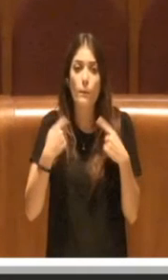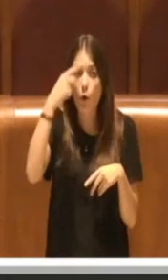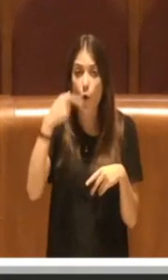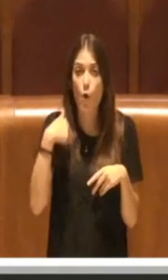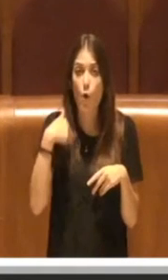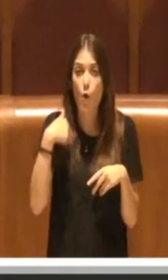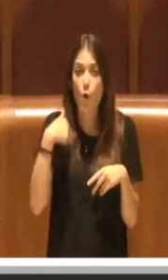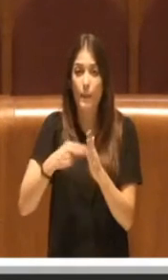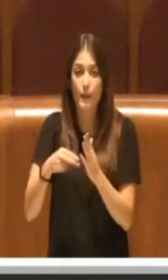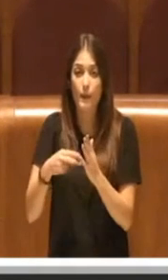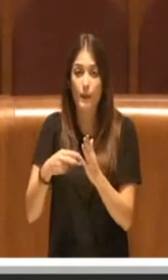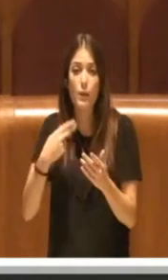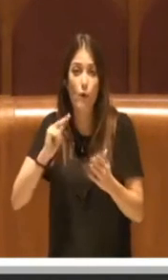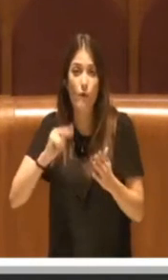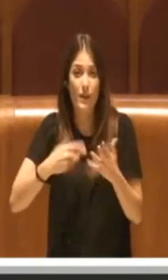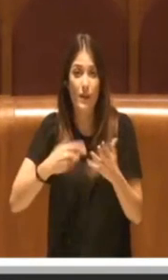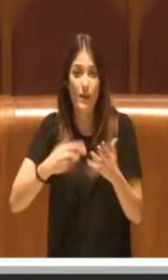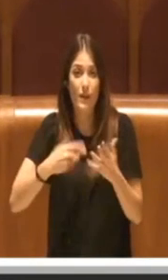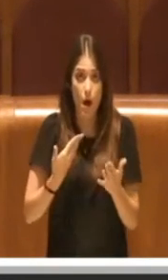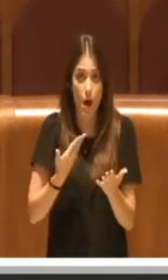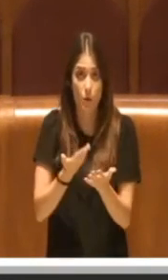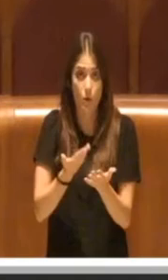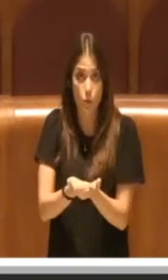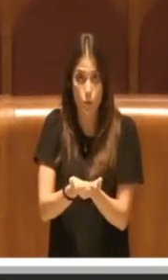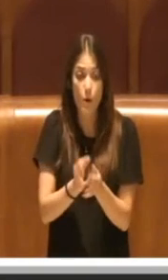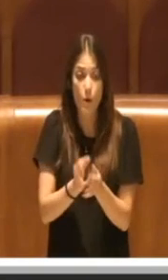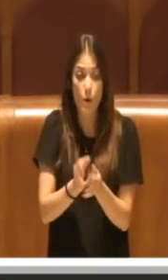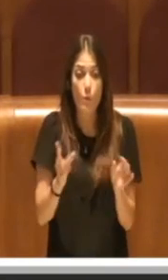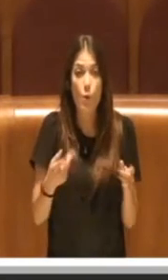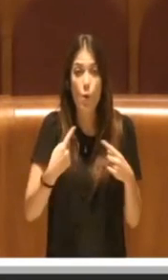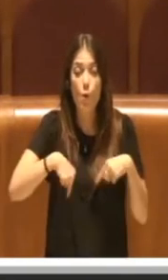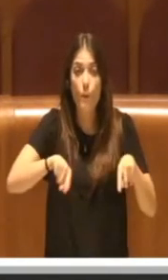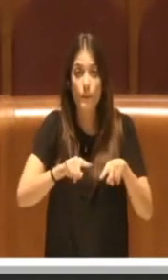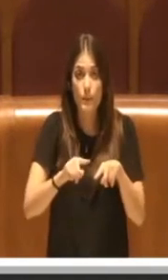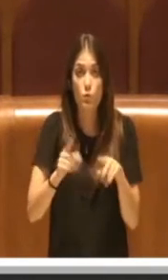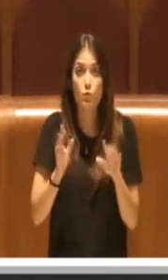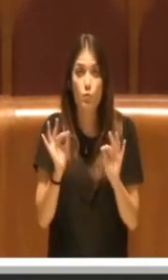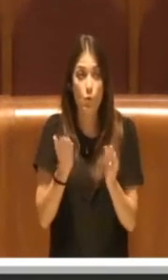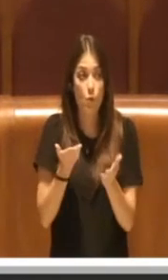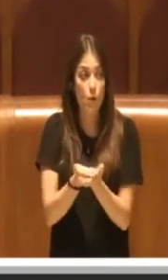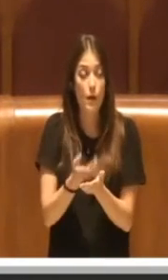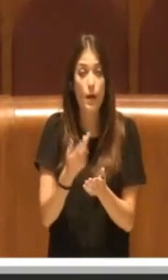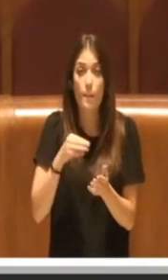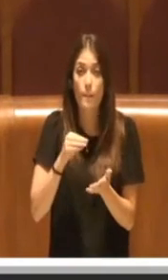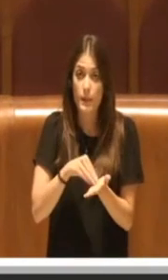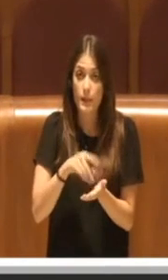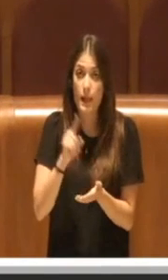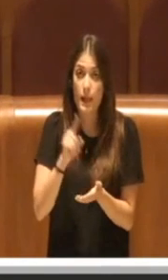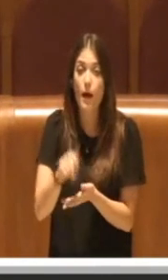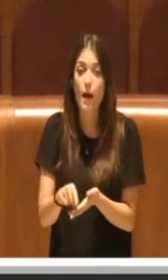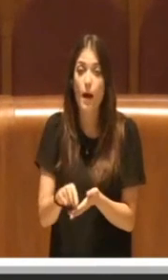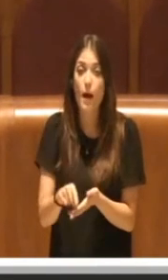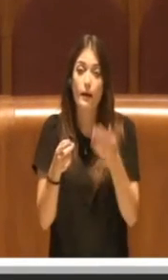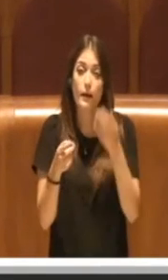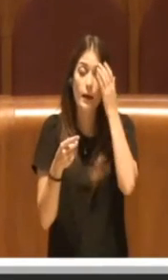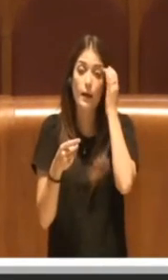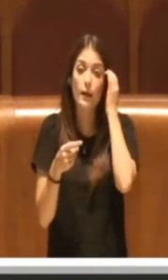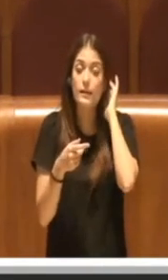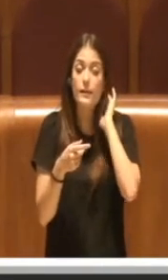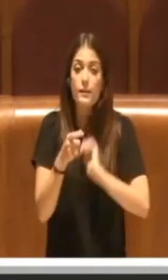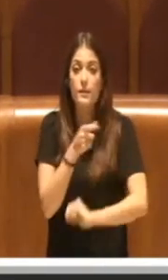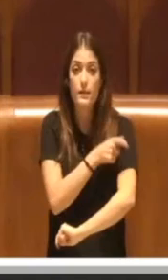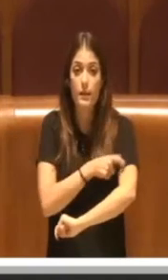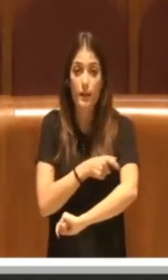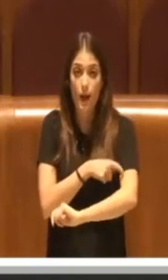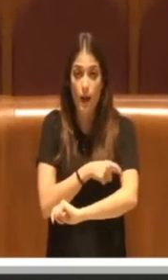portato a mia firma li ho presentati in commissione dove erano presenti anche i sindacati